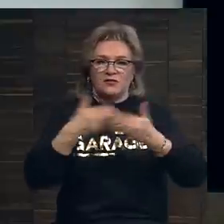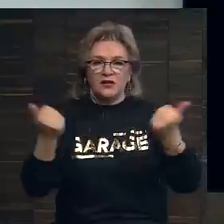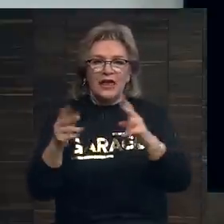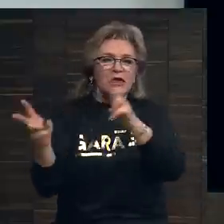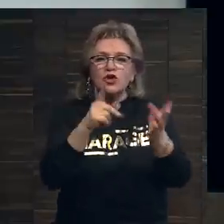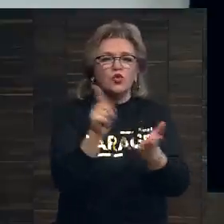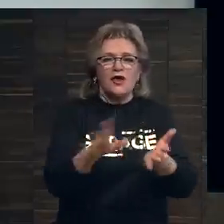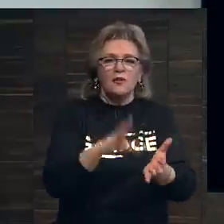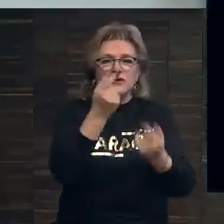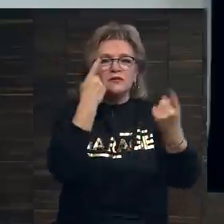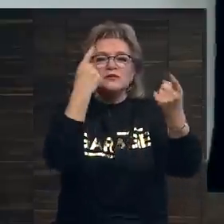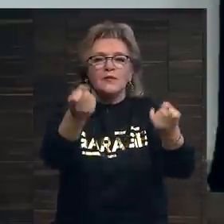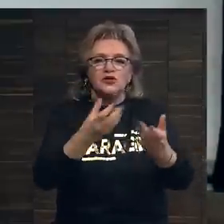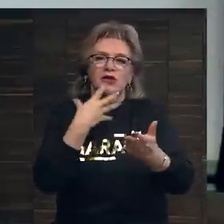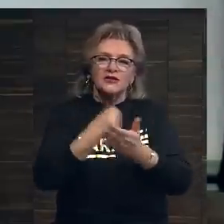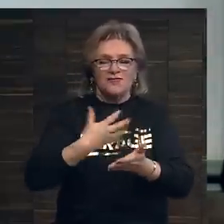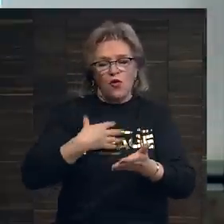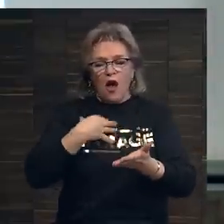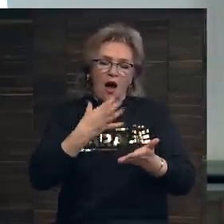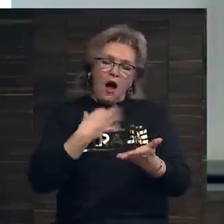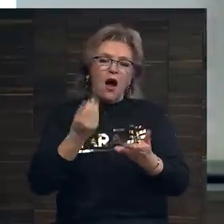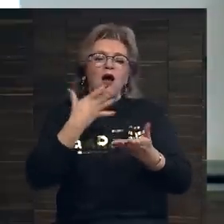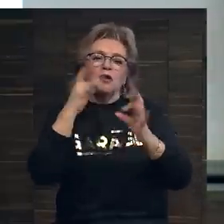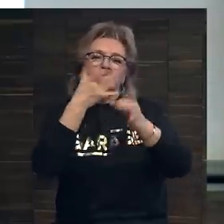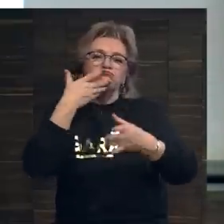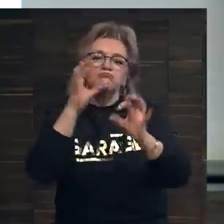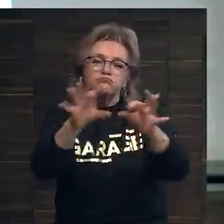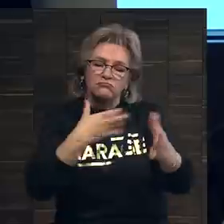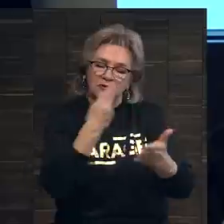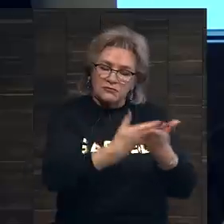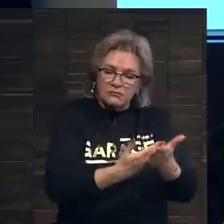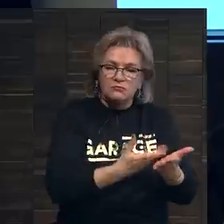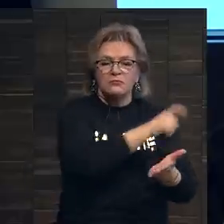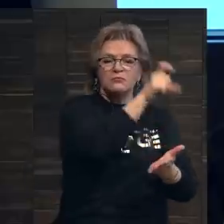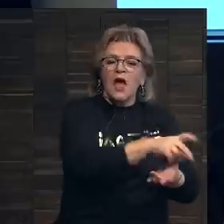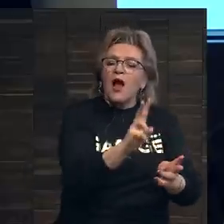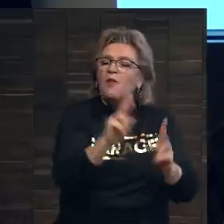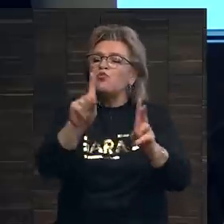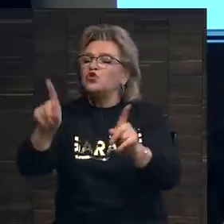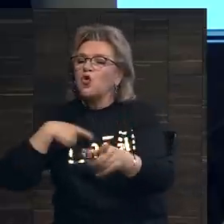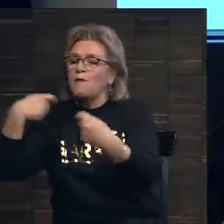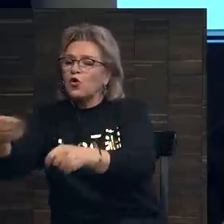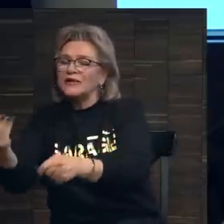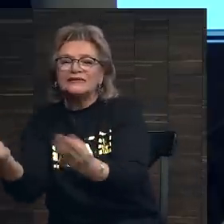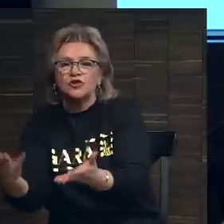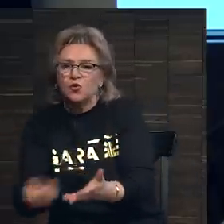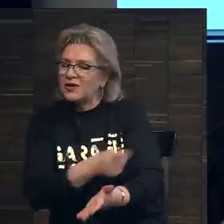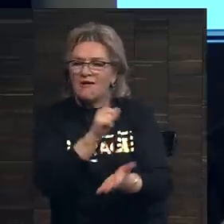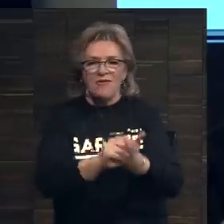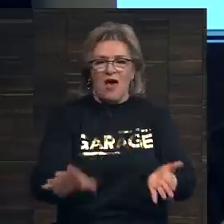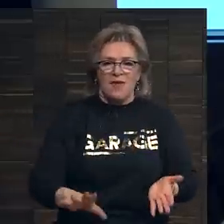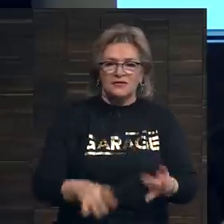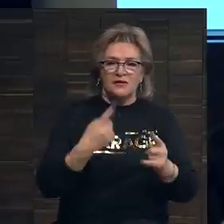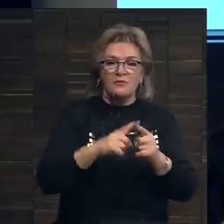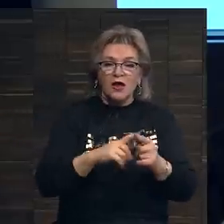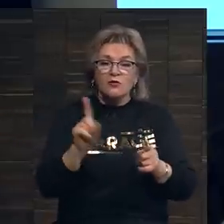Никто не обязан сообщать свою отчетность. Дилер не обязан сообщать, кому и за сколько он что продал. Поэтому, с точки